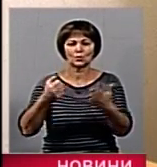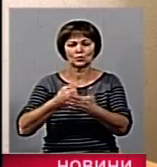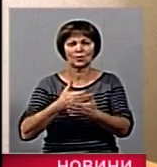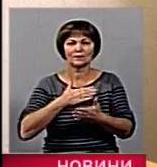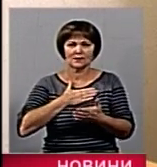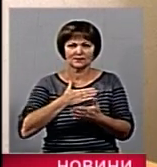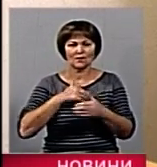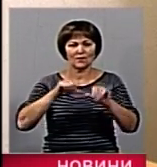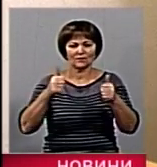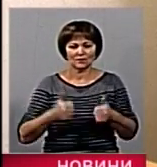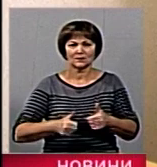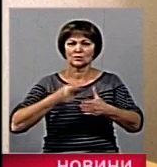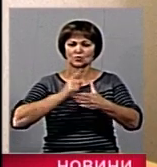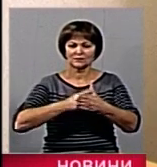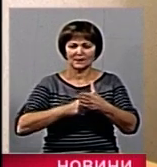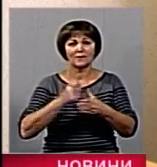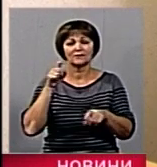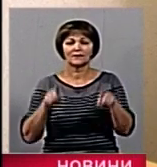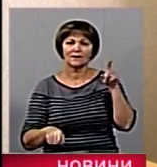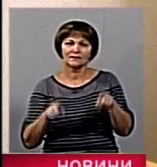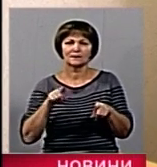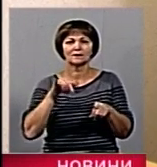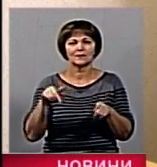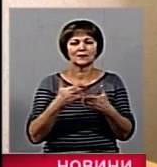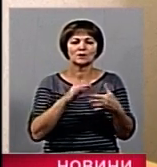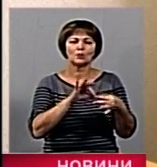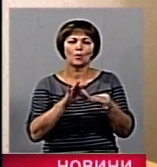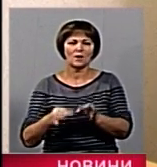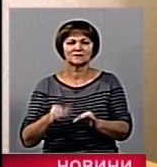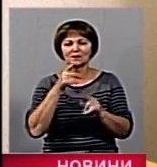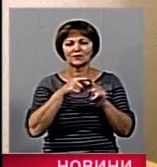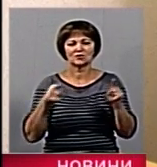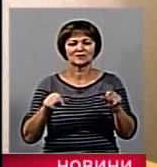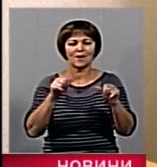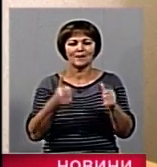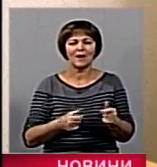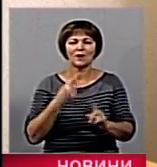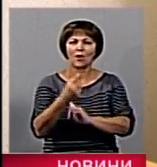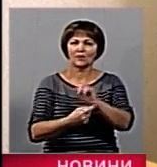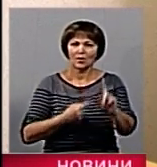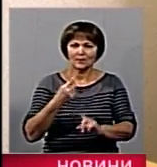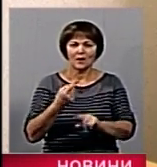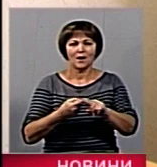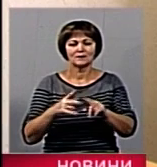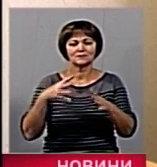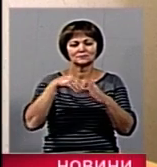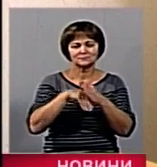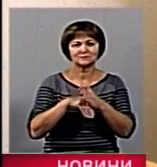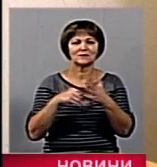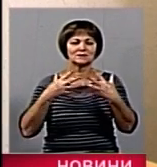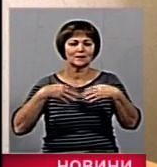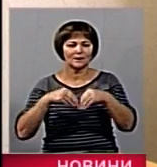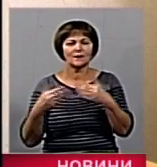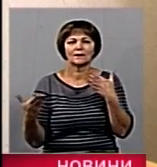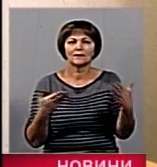оформлення житлової субсидії. Але зараз деякі моменти, нюанси виникають під час переоформлення, якщо мініється склад сім'ї, або якісь